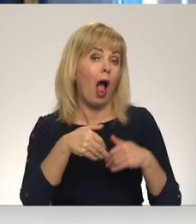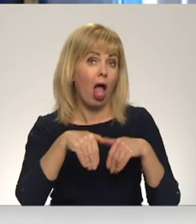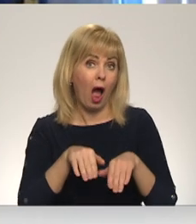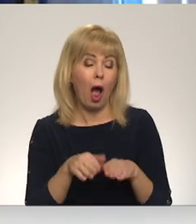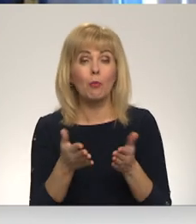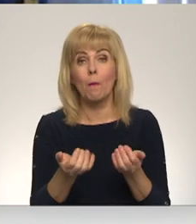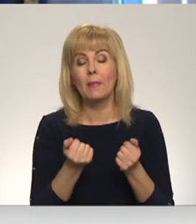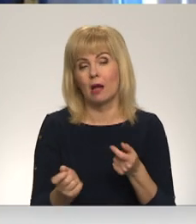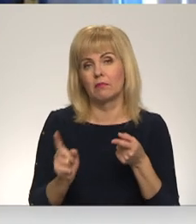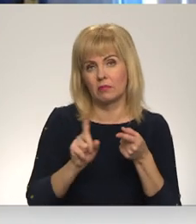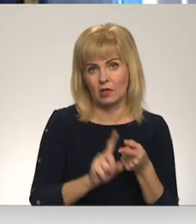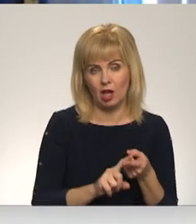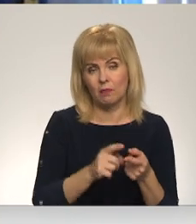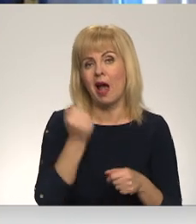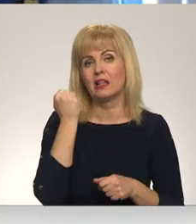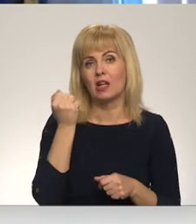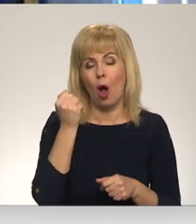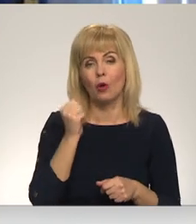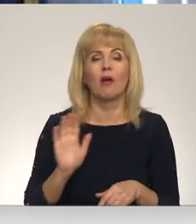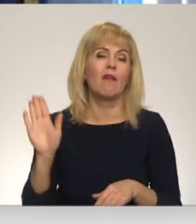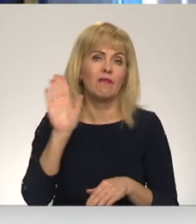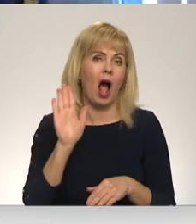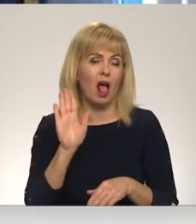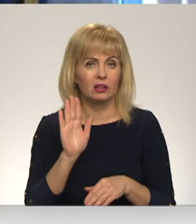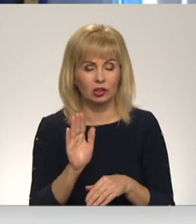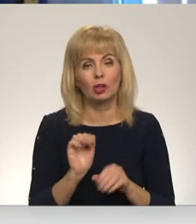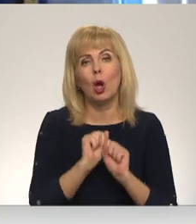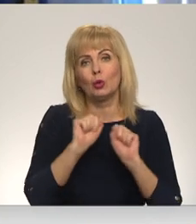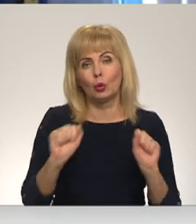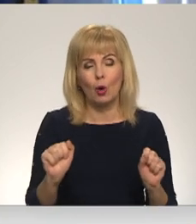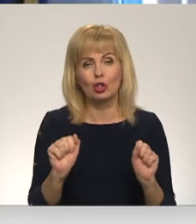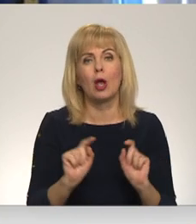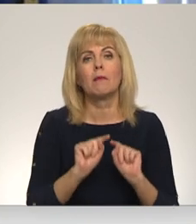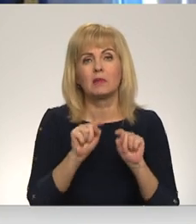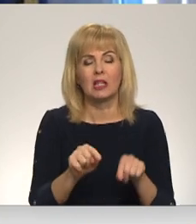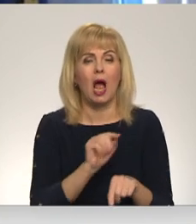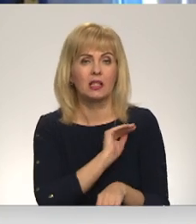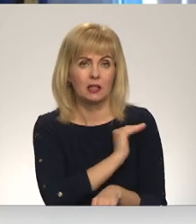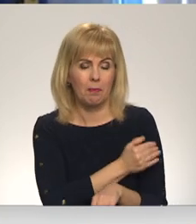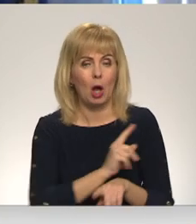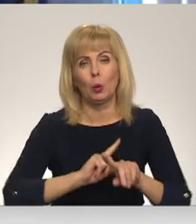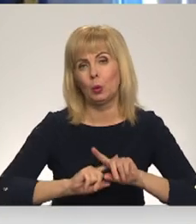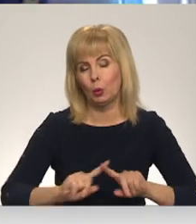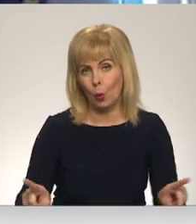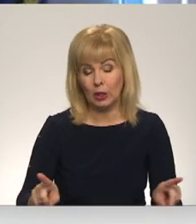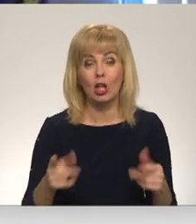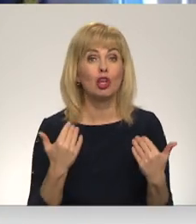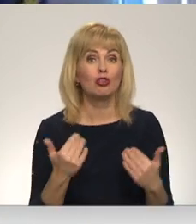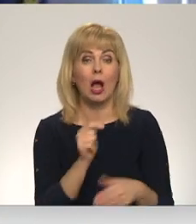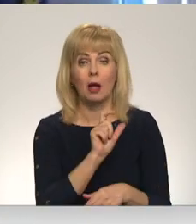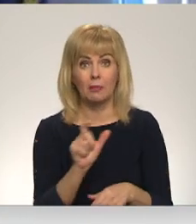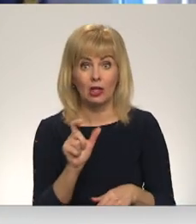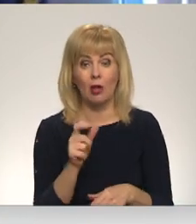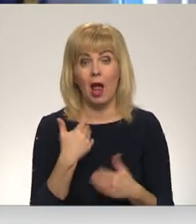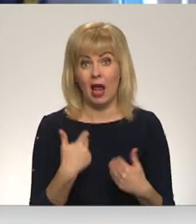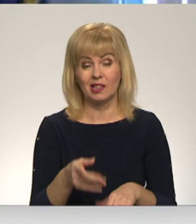pieņēmti saistībā ar draudiem valsts drošībai un stājās spēkā nekavējoties. Šajā brīdī, kad es